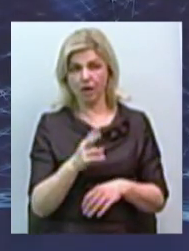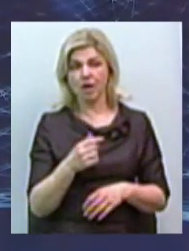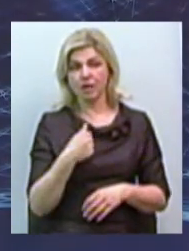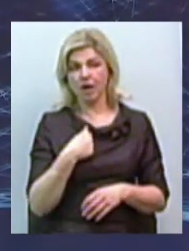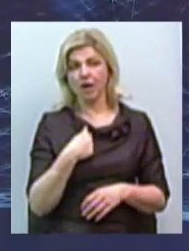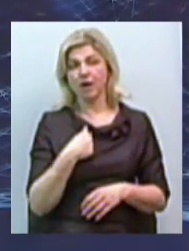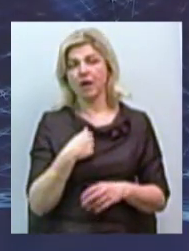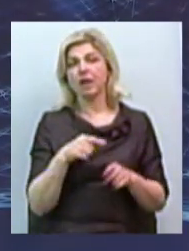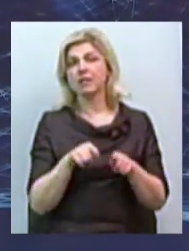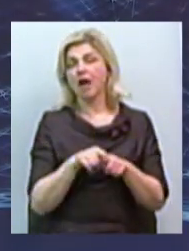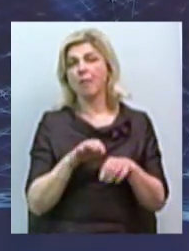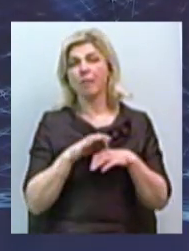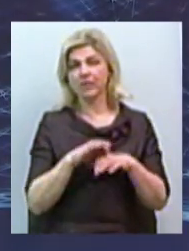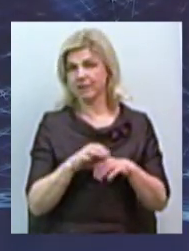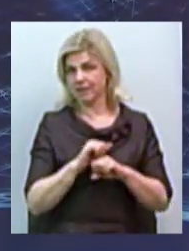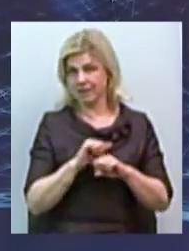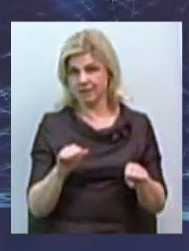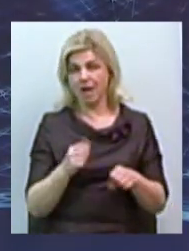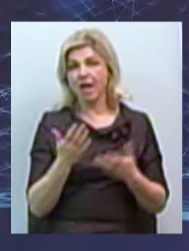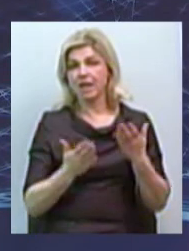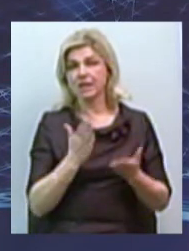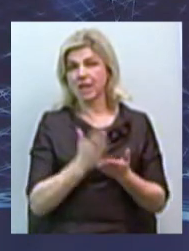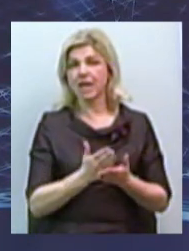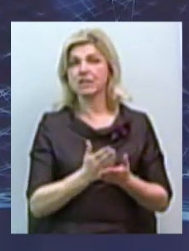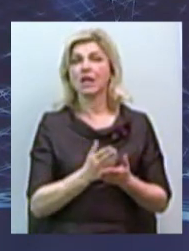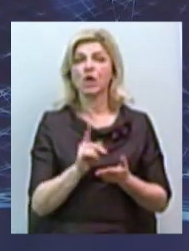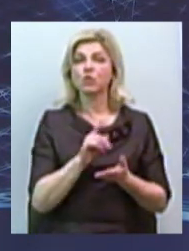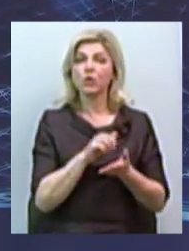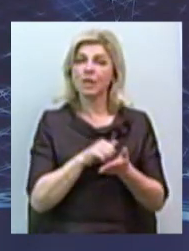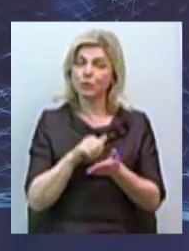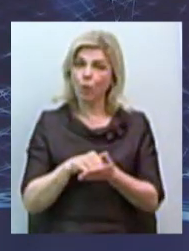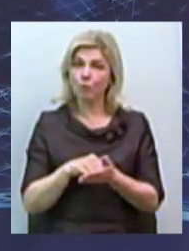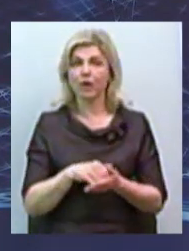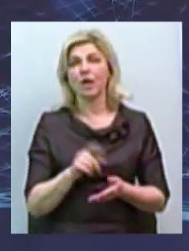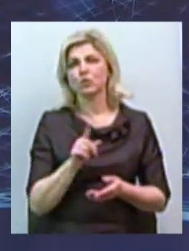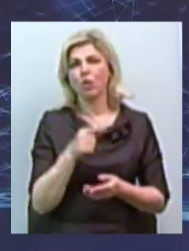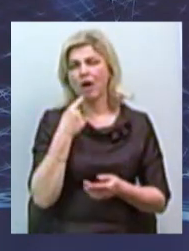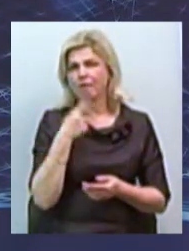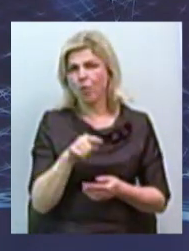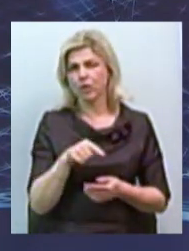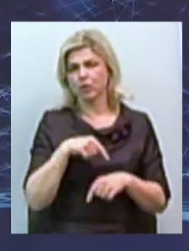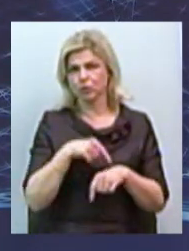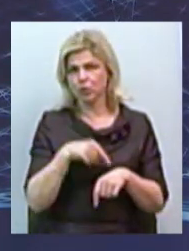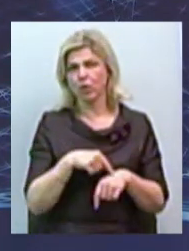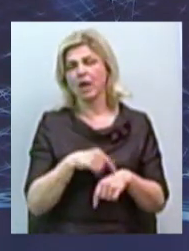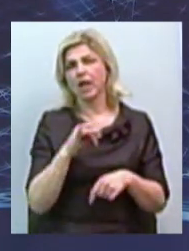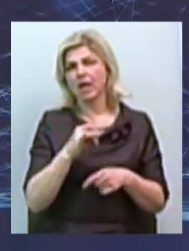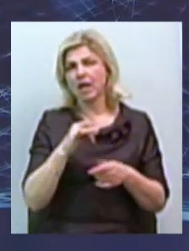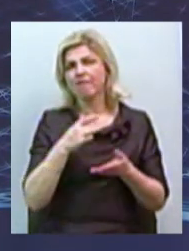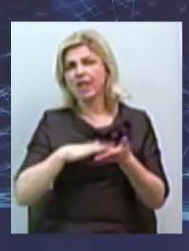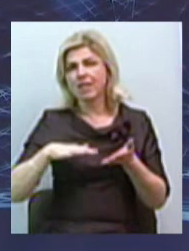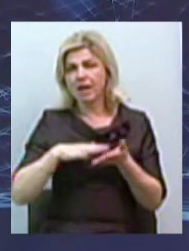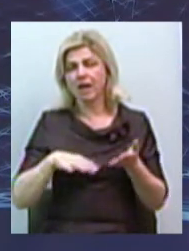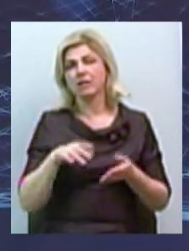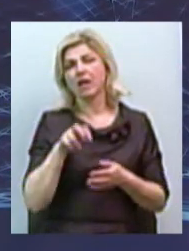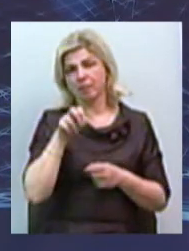буде, то так поступати нельзя. Якщо у вас появились якісь симптоми, якісь дискомфорти чи выделення, бігіть до